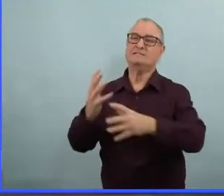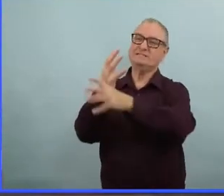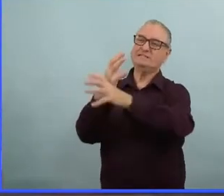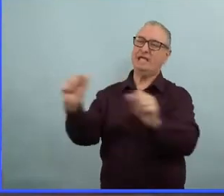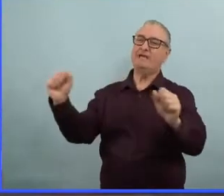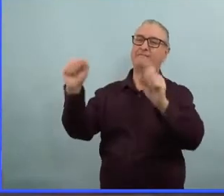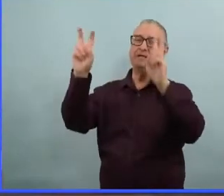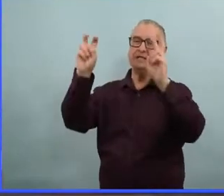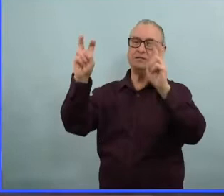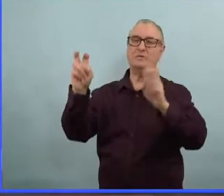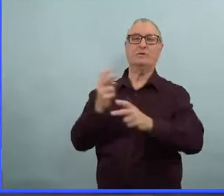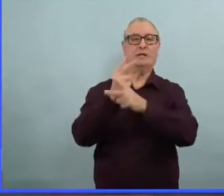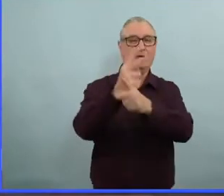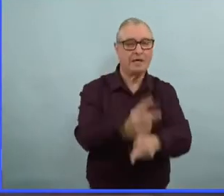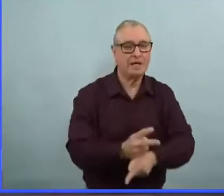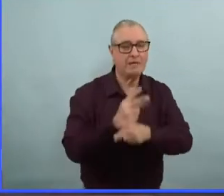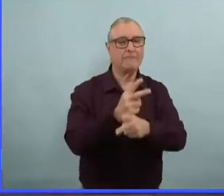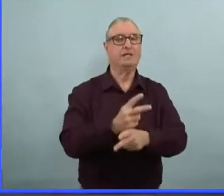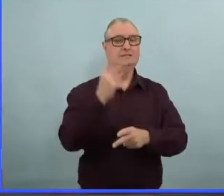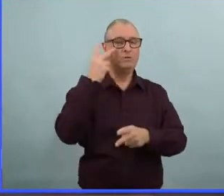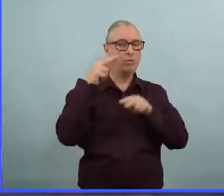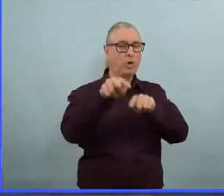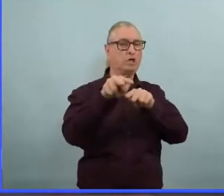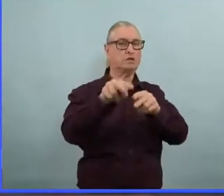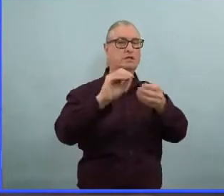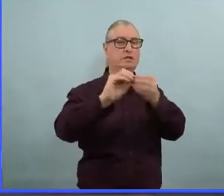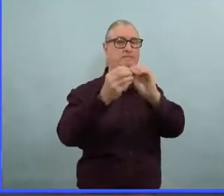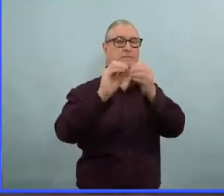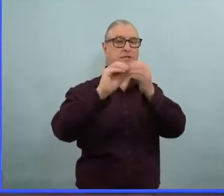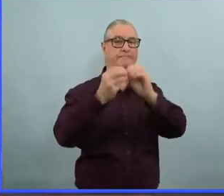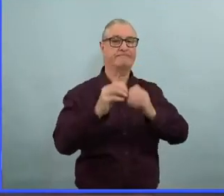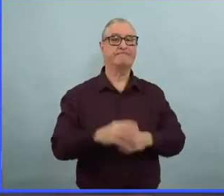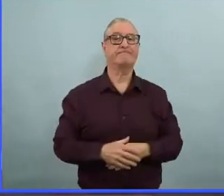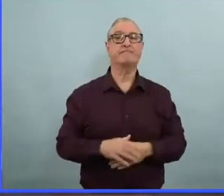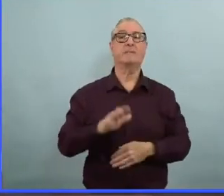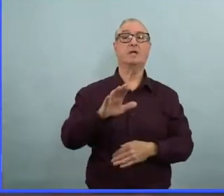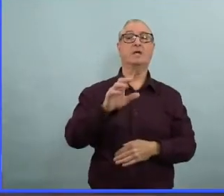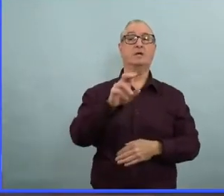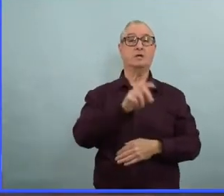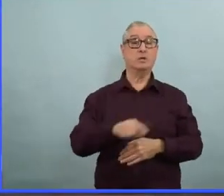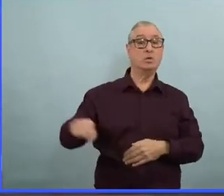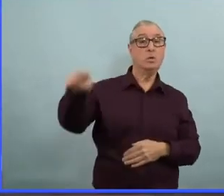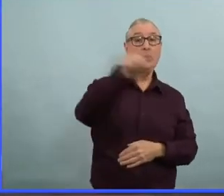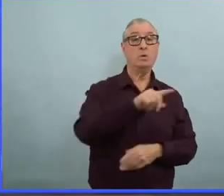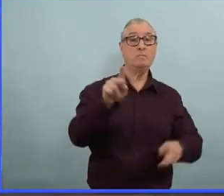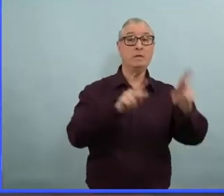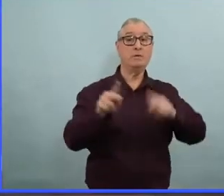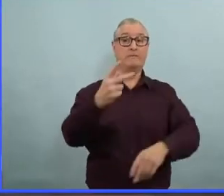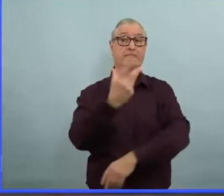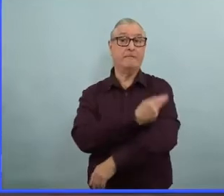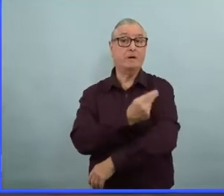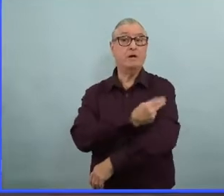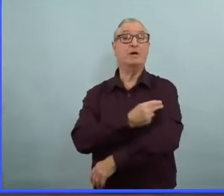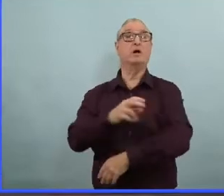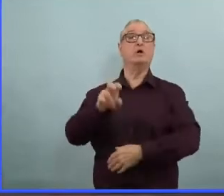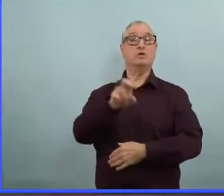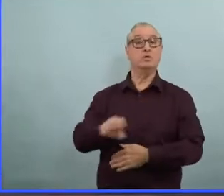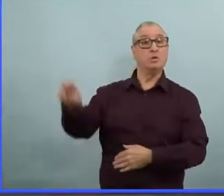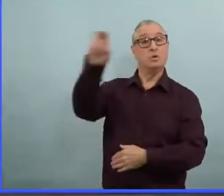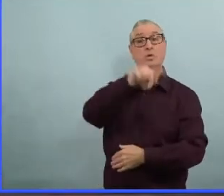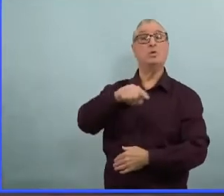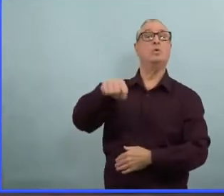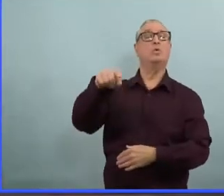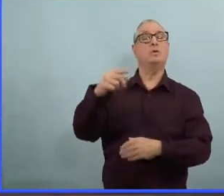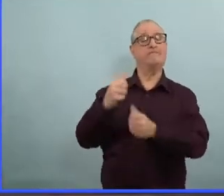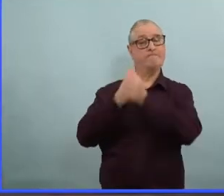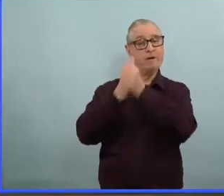les actions que les Manitobains ont prises, c'est ça qui nous a permis d'arriver à cette situation. Nous pouvons envisager l'assouplissement des